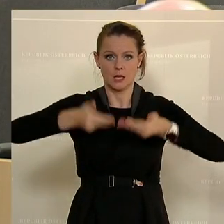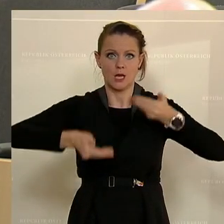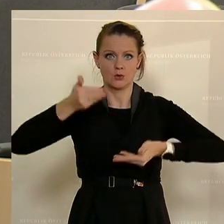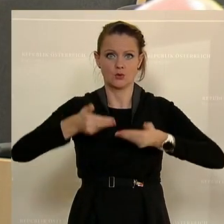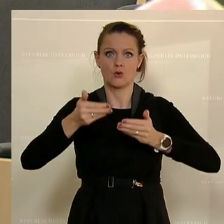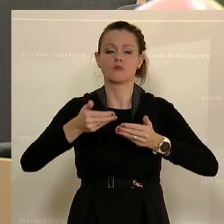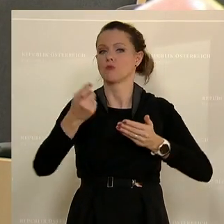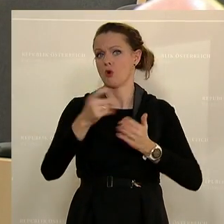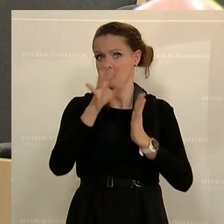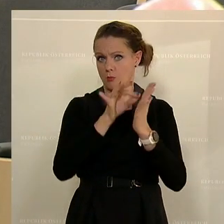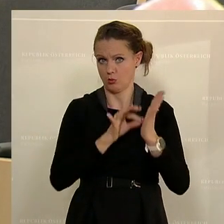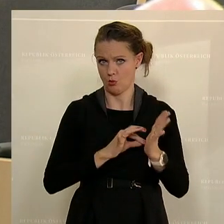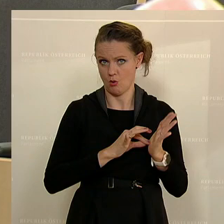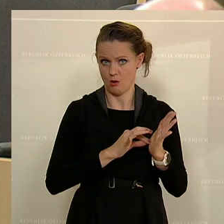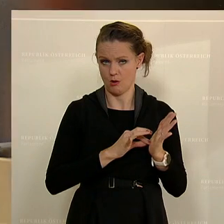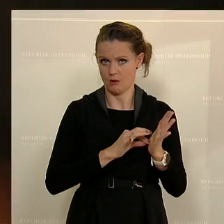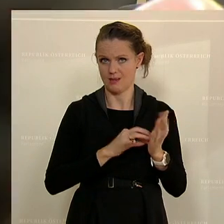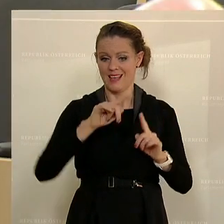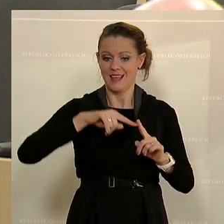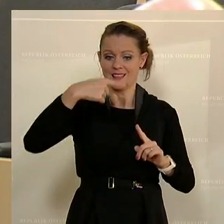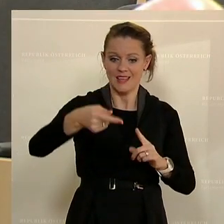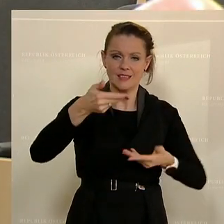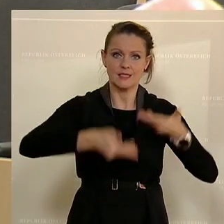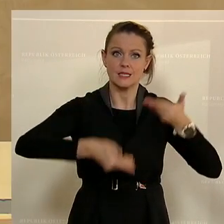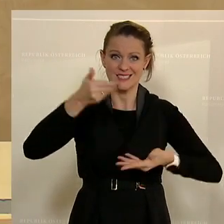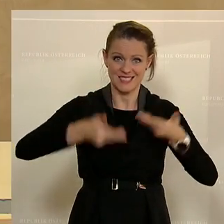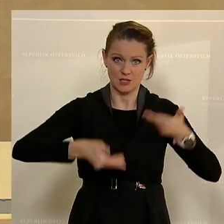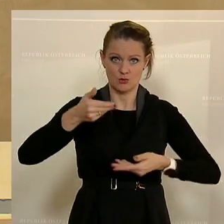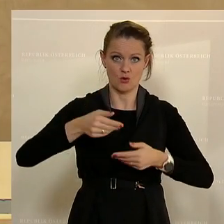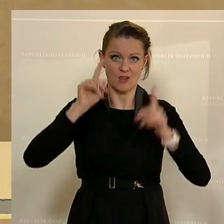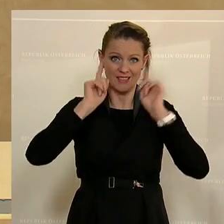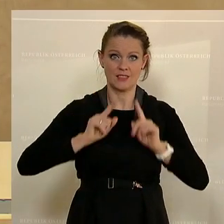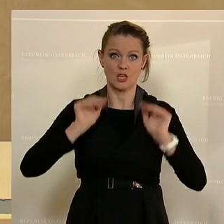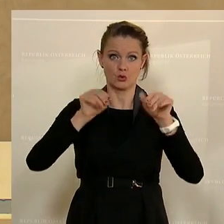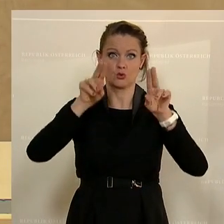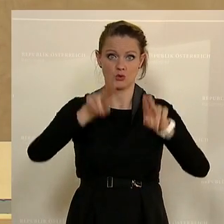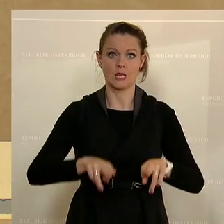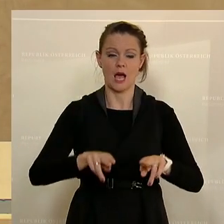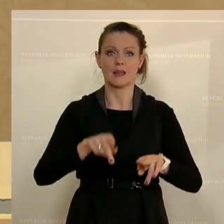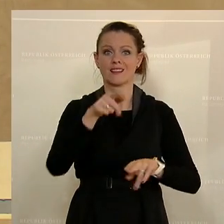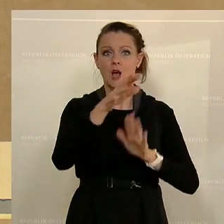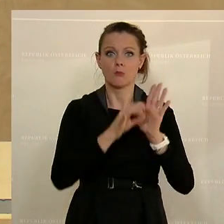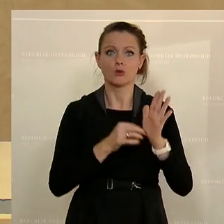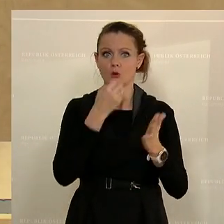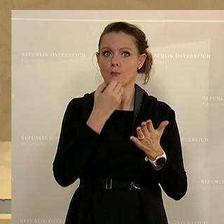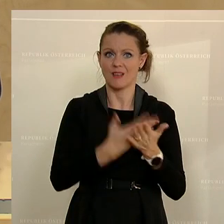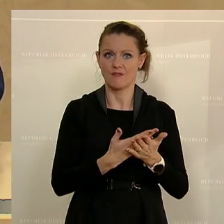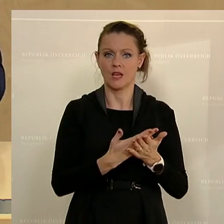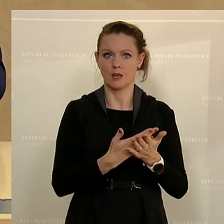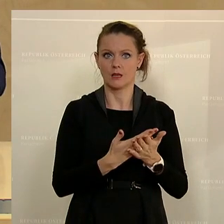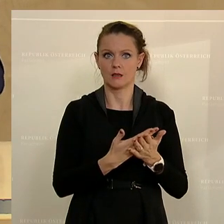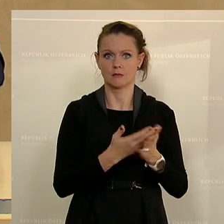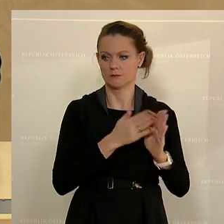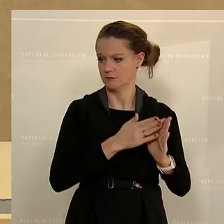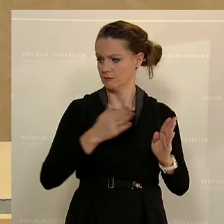wird ein Protokoll geführt. Und erst bei der nächsten Sitzung des Tierschutzrates wird dieses Protokoll bewilligt und die Sitzung ist meistens sechs bis